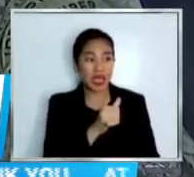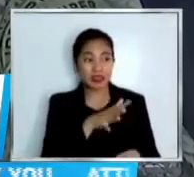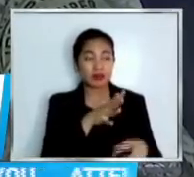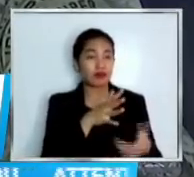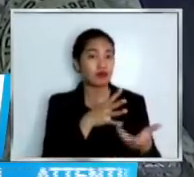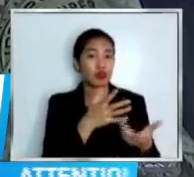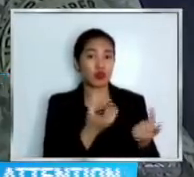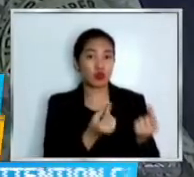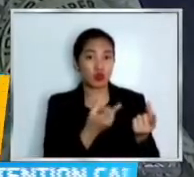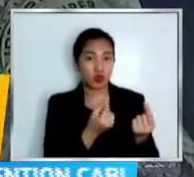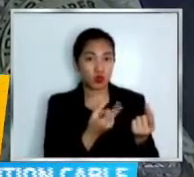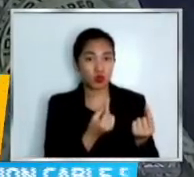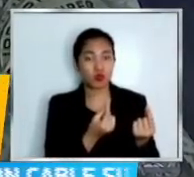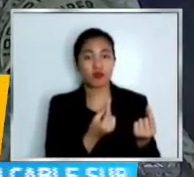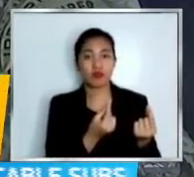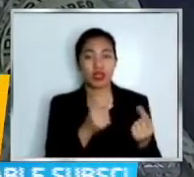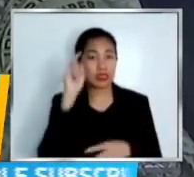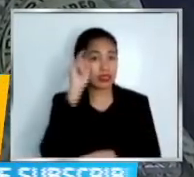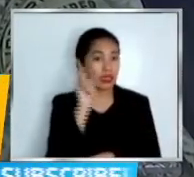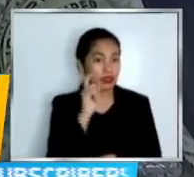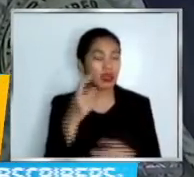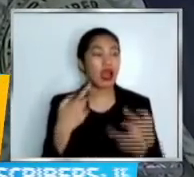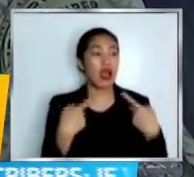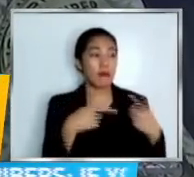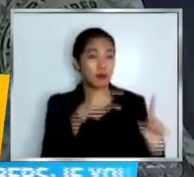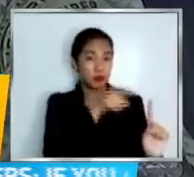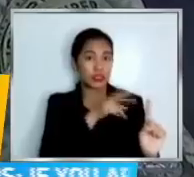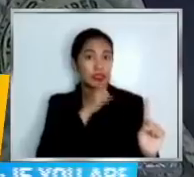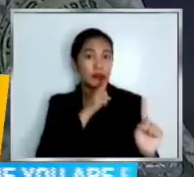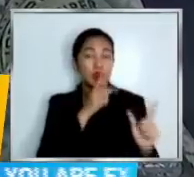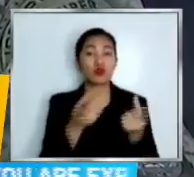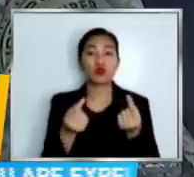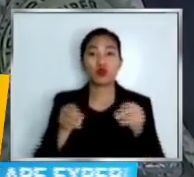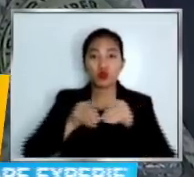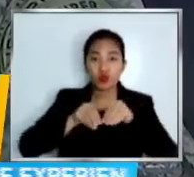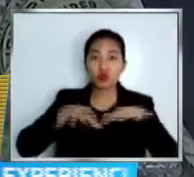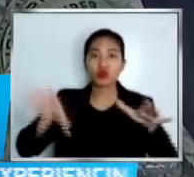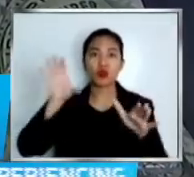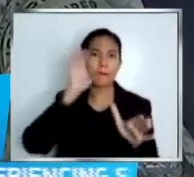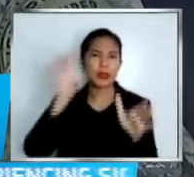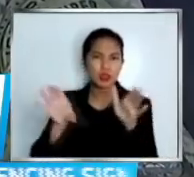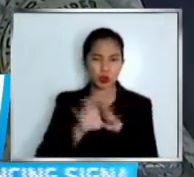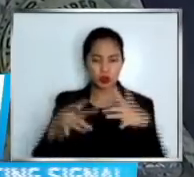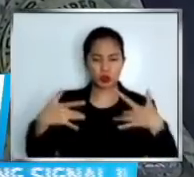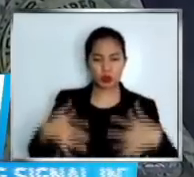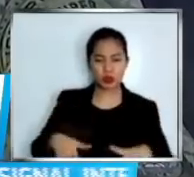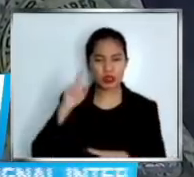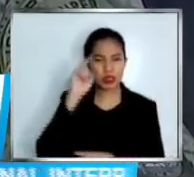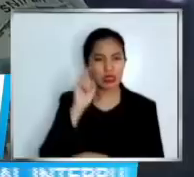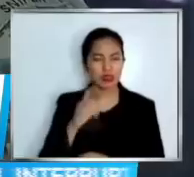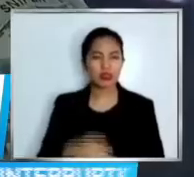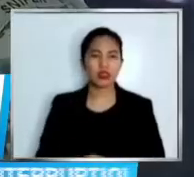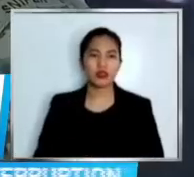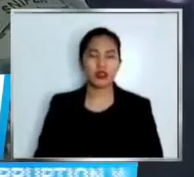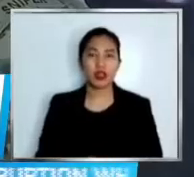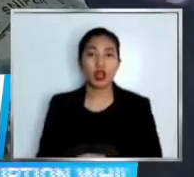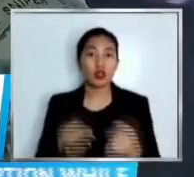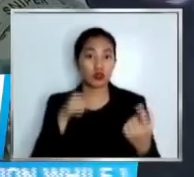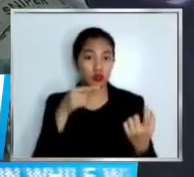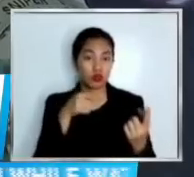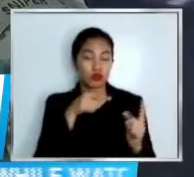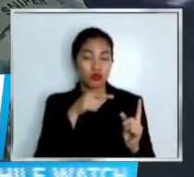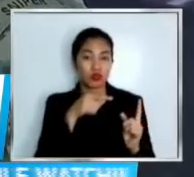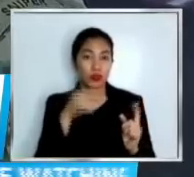-record na pala ng sospek. So nire-record siya, merong screenshot tapos video, nakasave na doon. Ito na yung